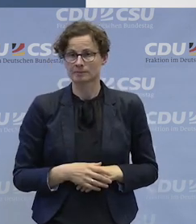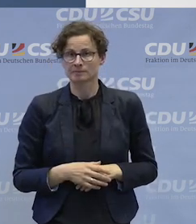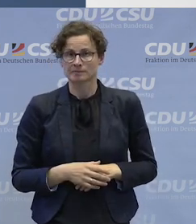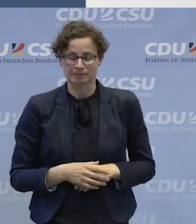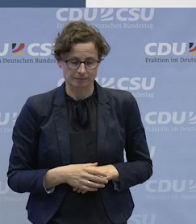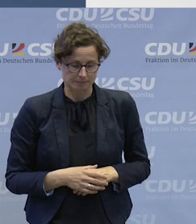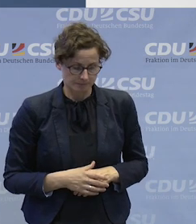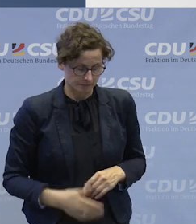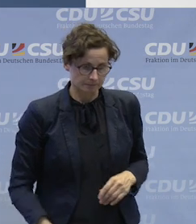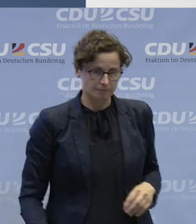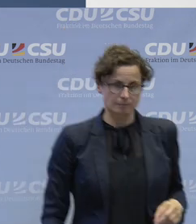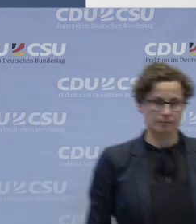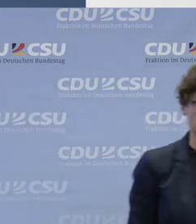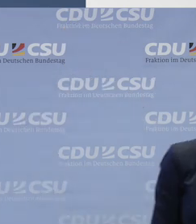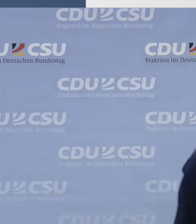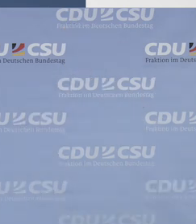Ergänzungen aus der Runde.